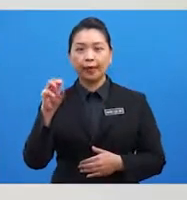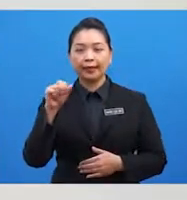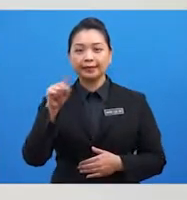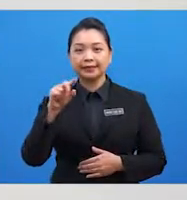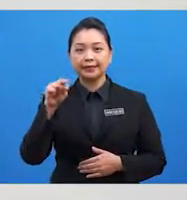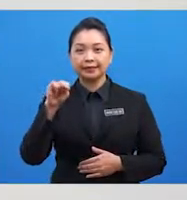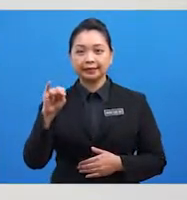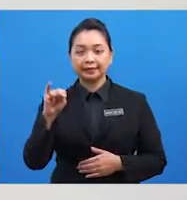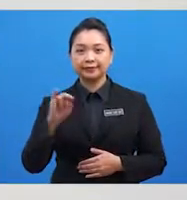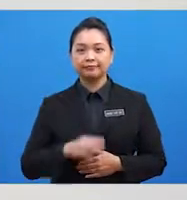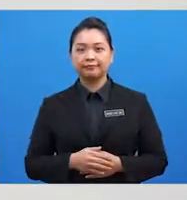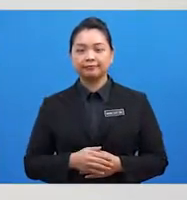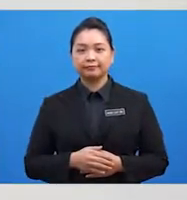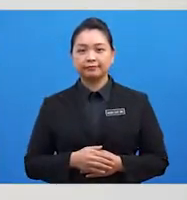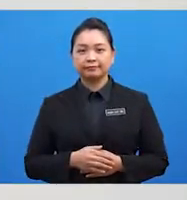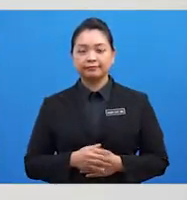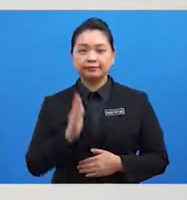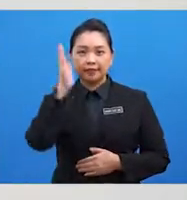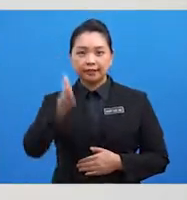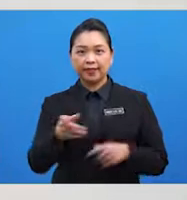Terima kasih kerana